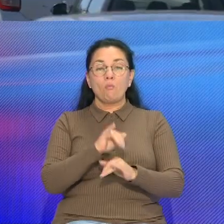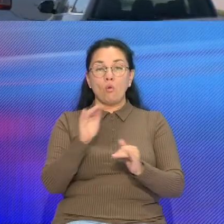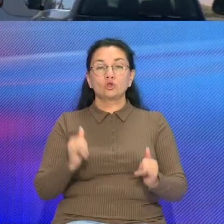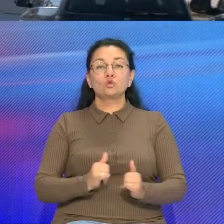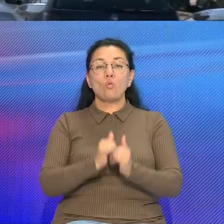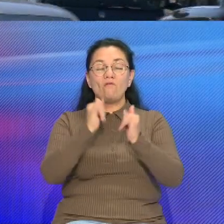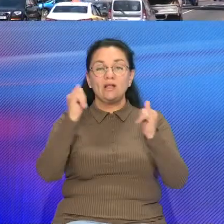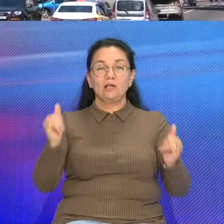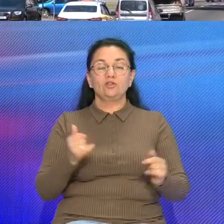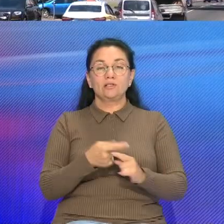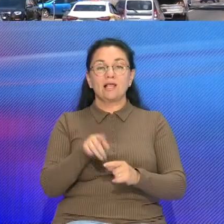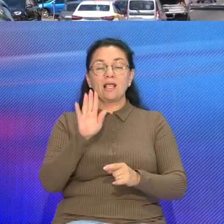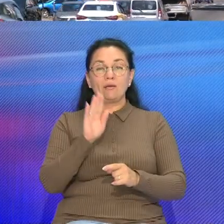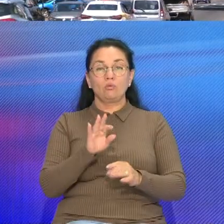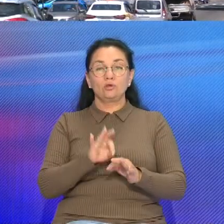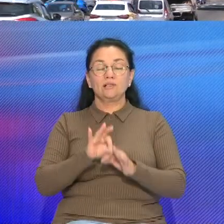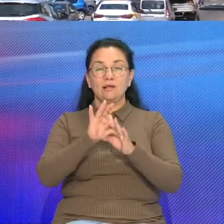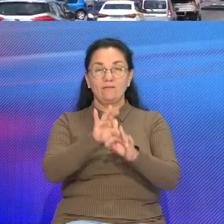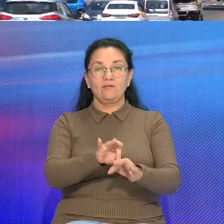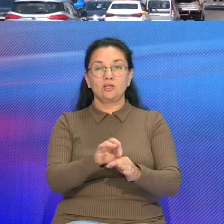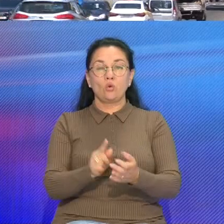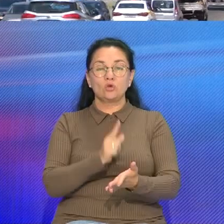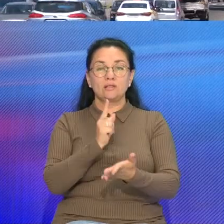Отповедно, будет увидено заборона